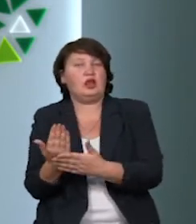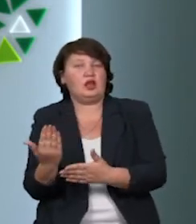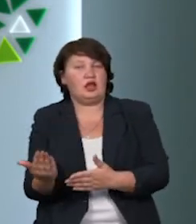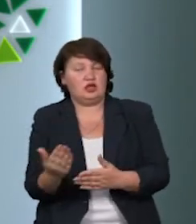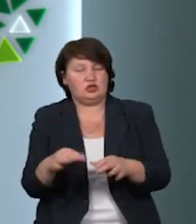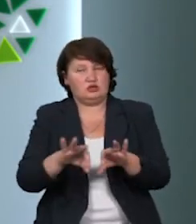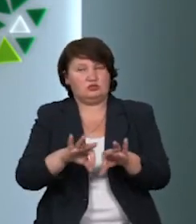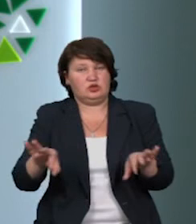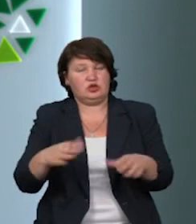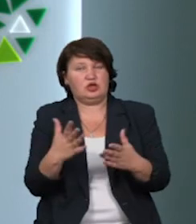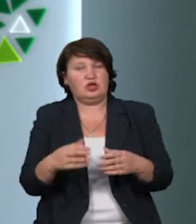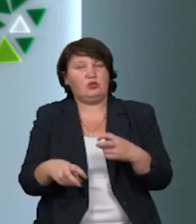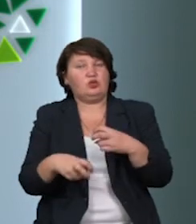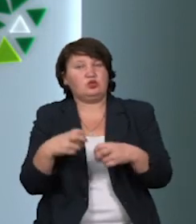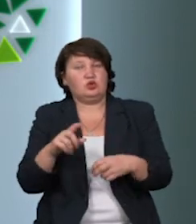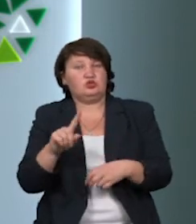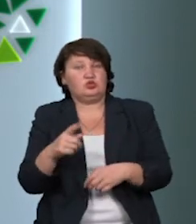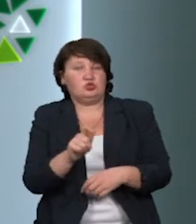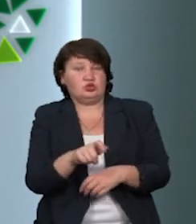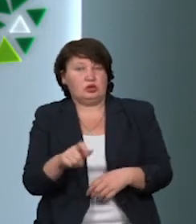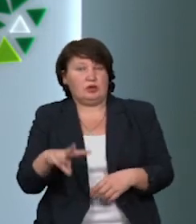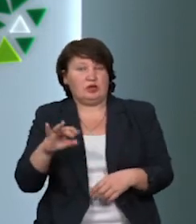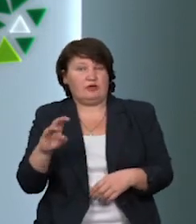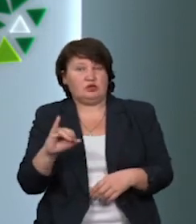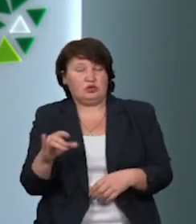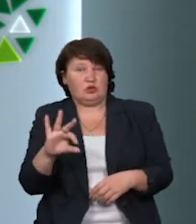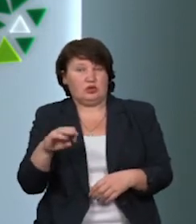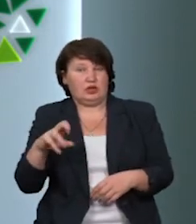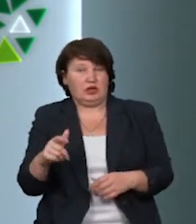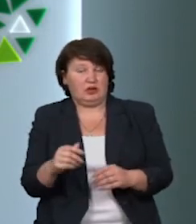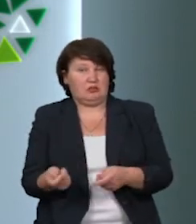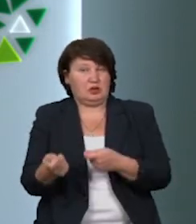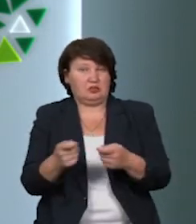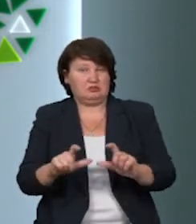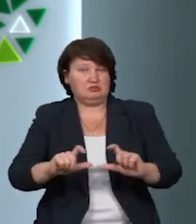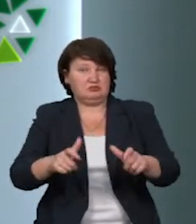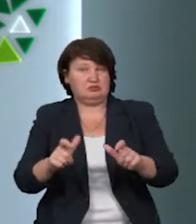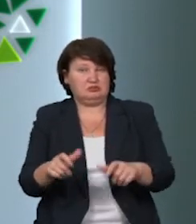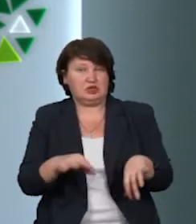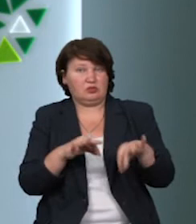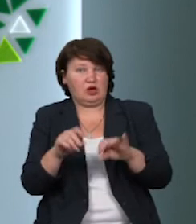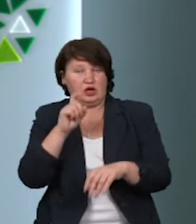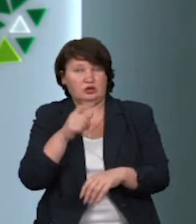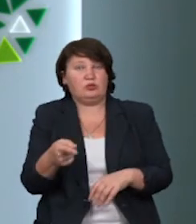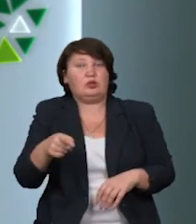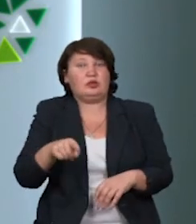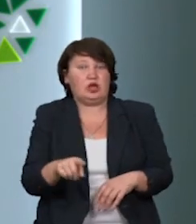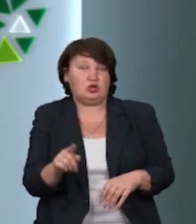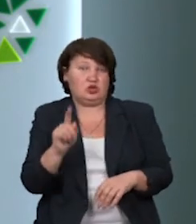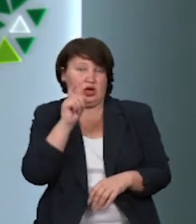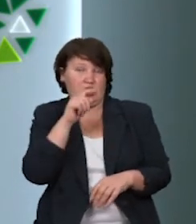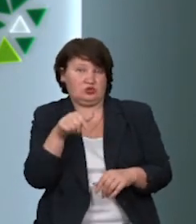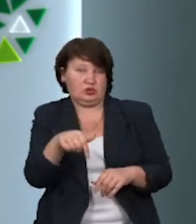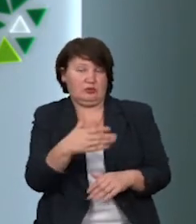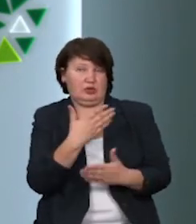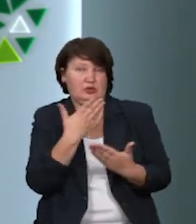пошкоджений, та чому жителям Мотиєвецької ОТГ проходять платіжки за транспортування газу, попри те, що газопостачання там немає.